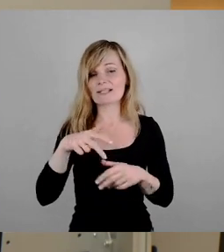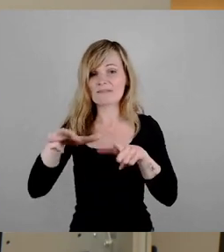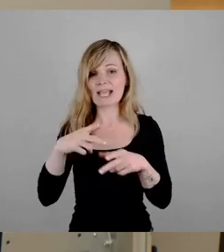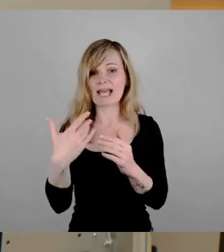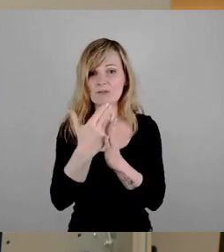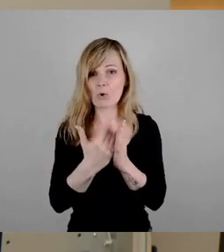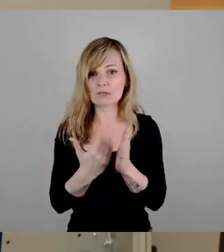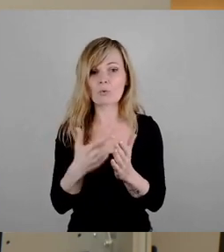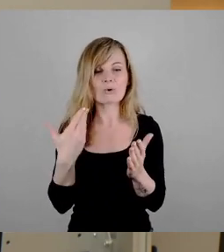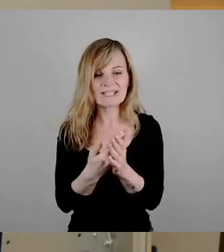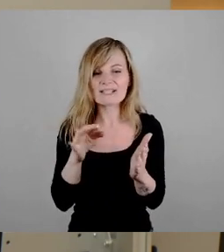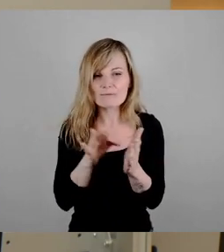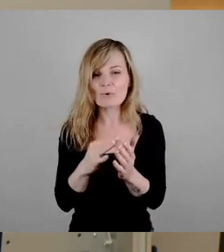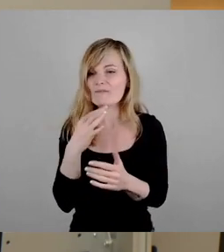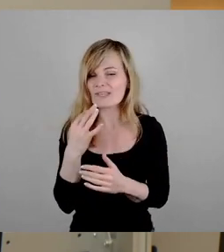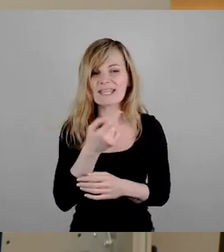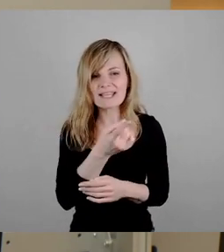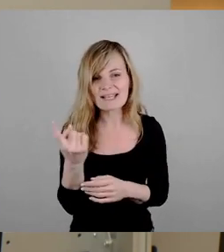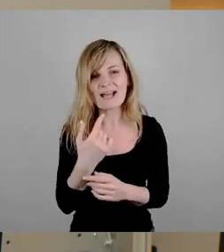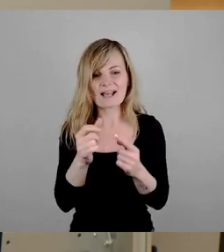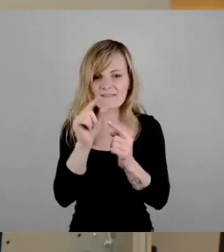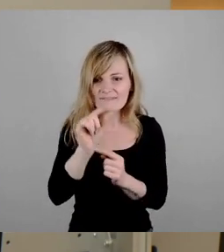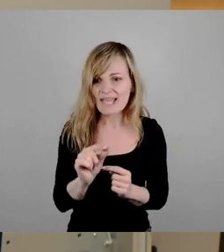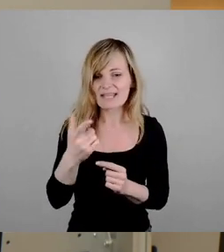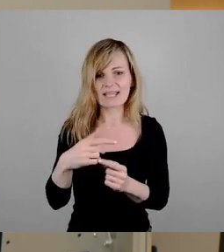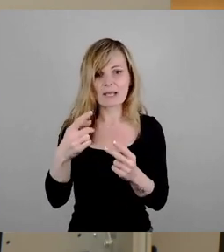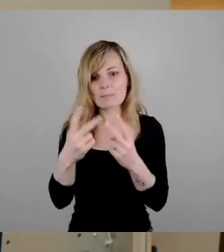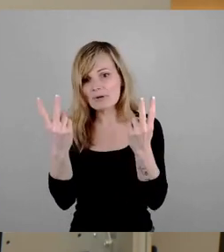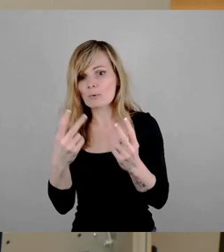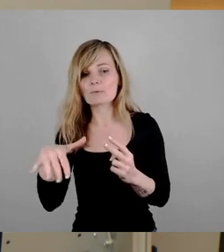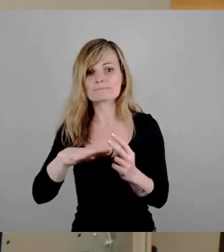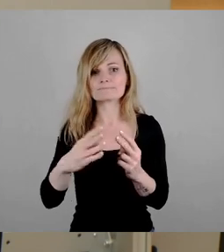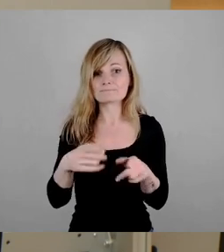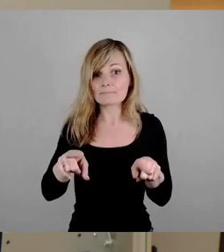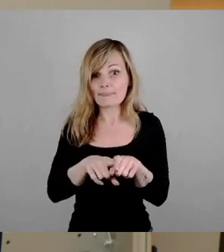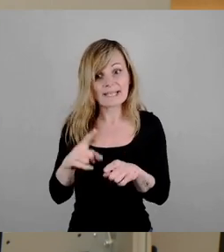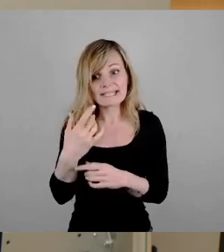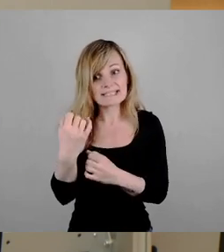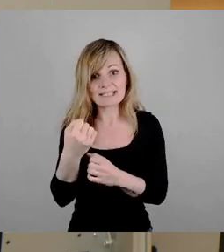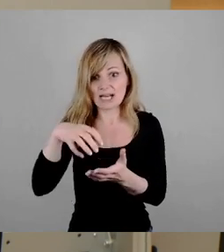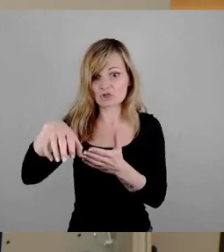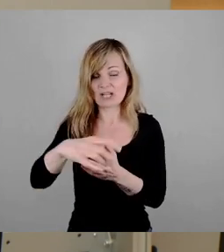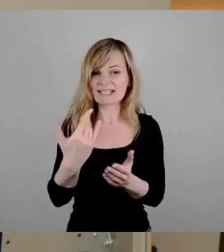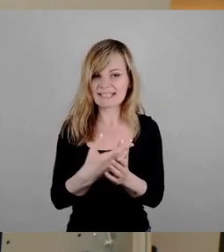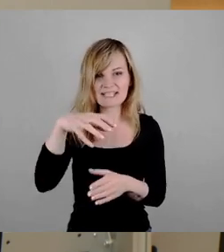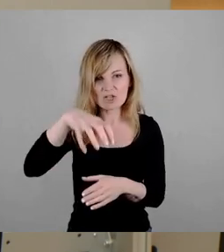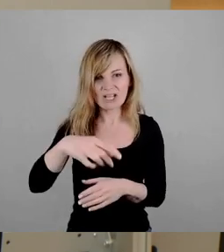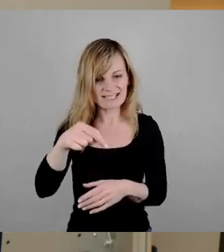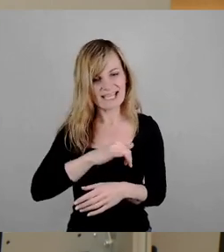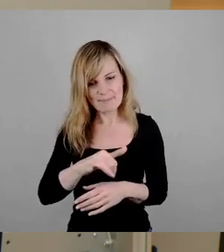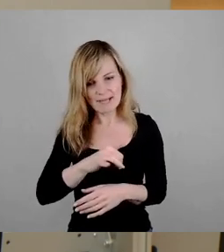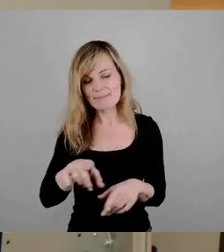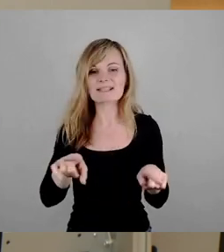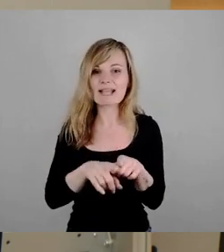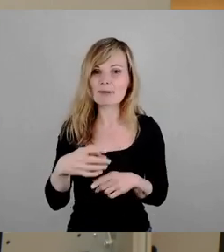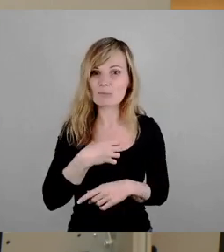an ganz, ganz vielen anderen, viel weniger prominenten, aber gleichfalls nicht sicheren Stellen dieser Stadt immer haben. Nämlich, dass sich die